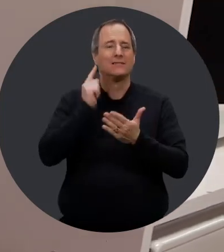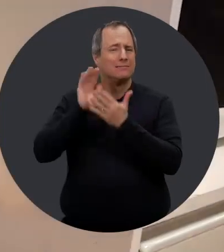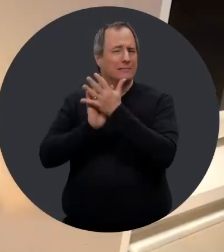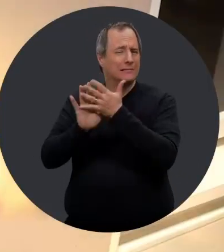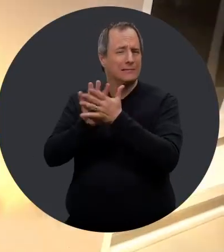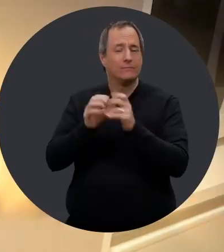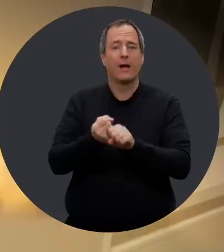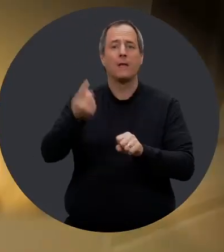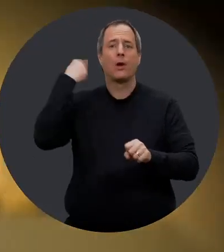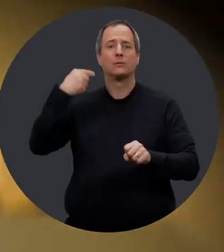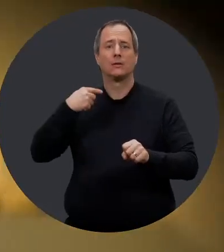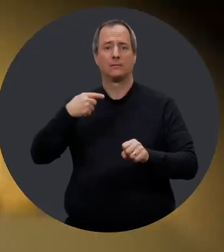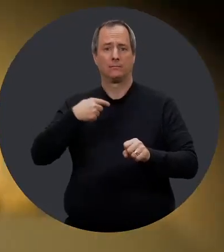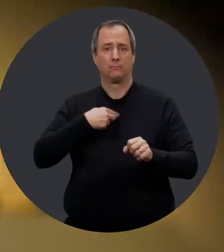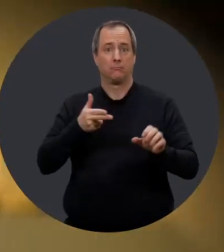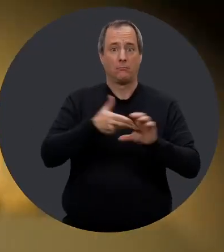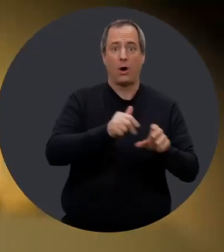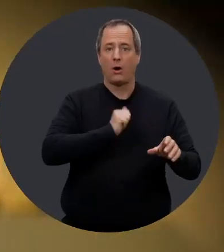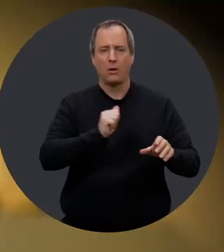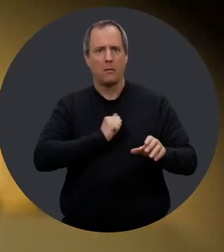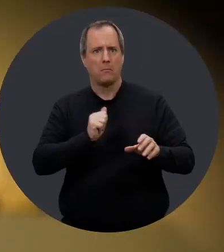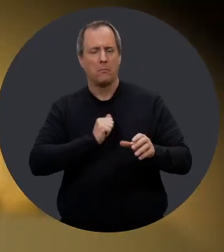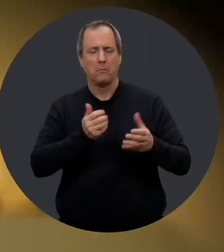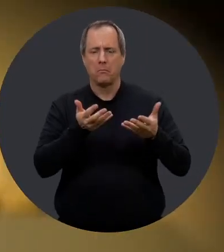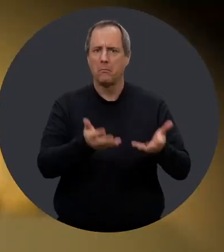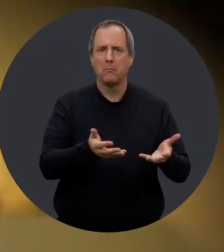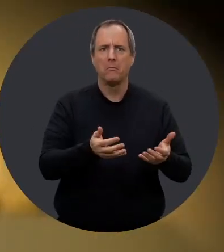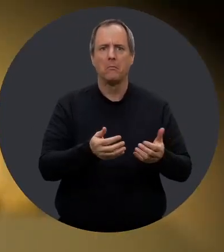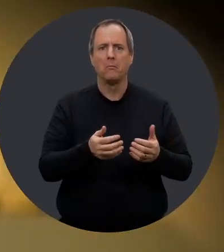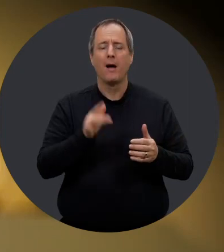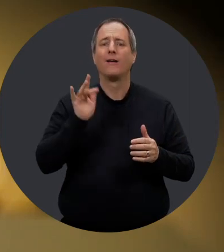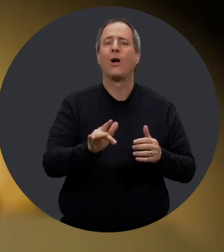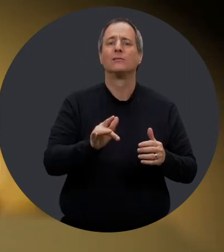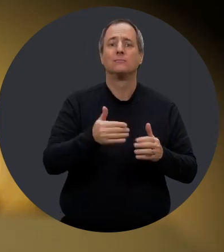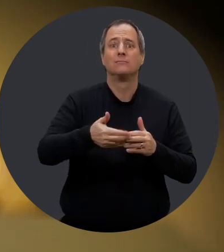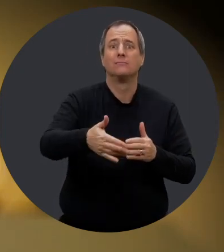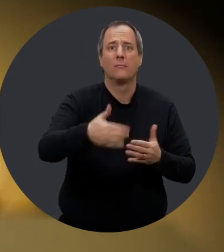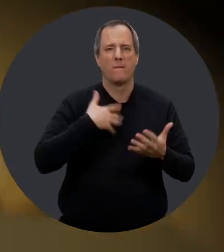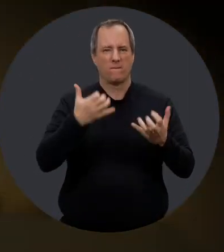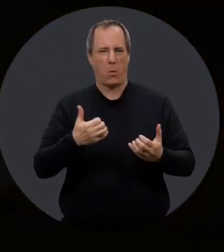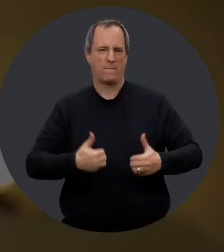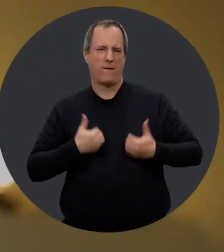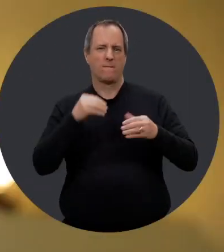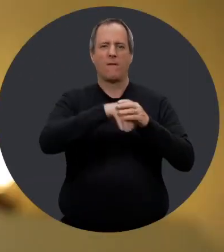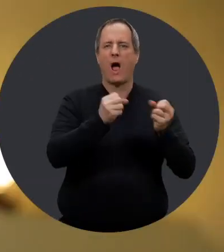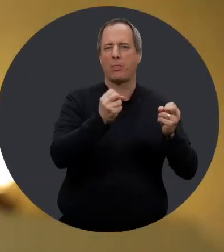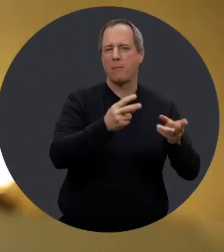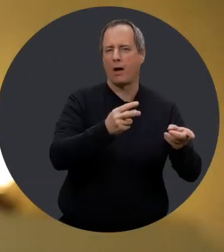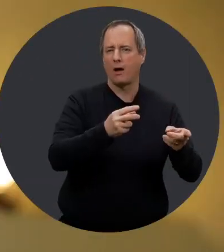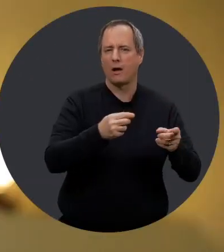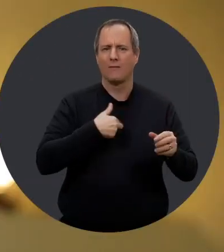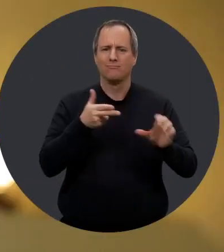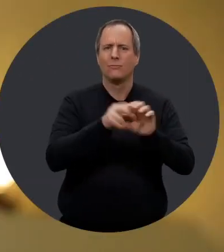Je suis à la classe à Véron depuis l'année passée. Ça m'apporte l'autonomie parce que plus tard, je suis habite